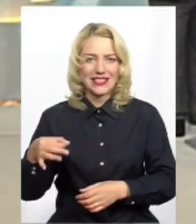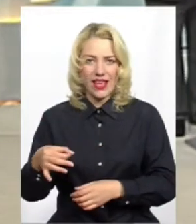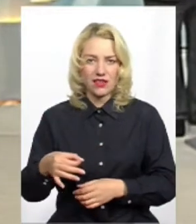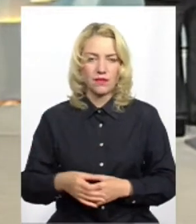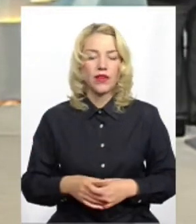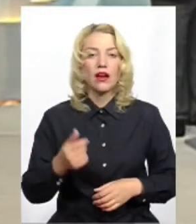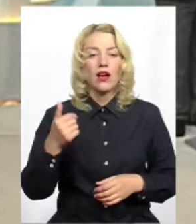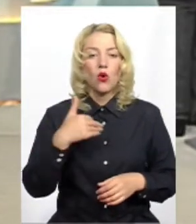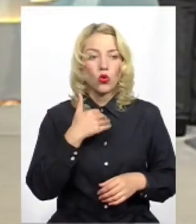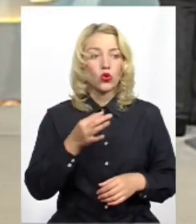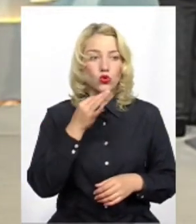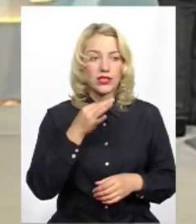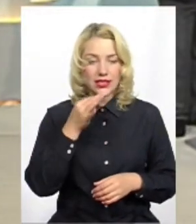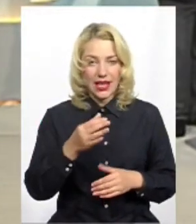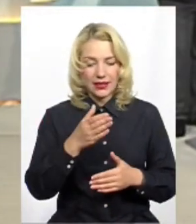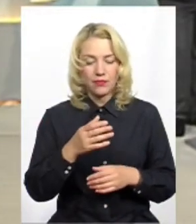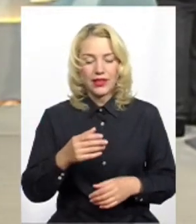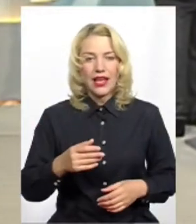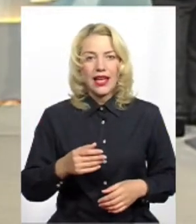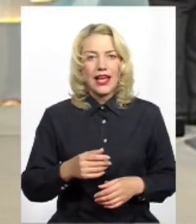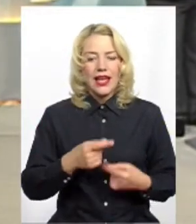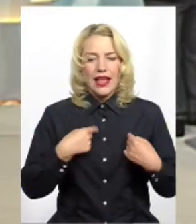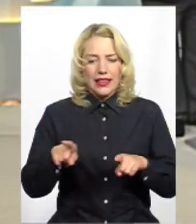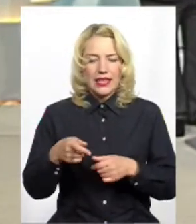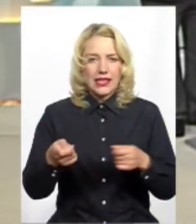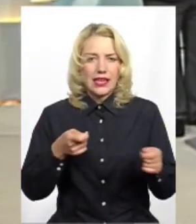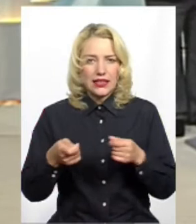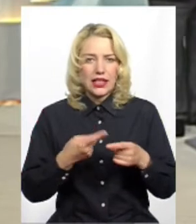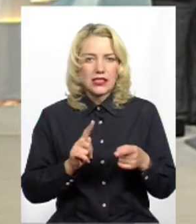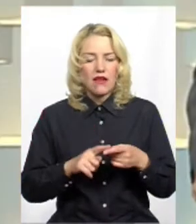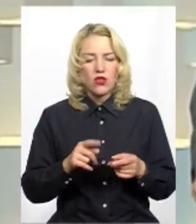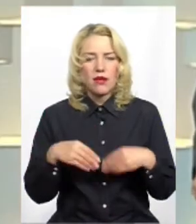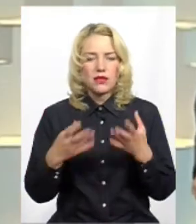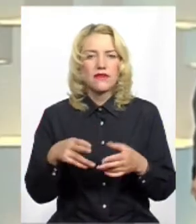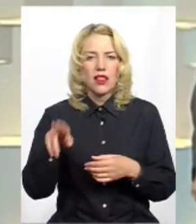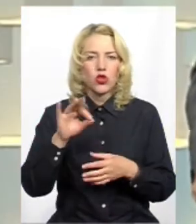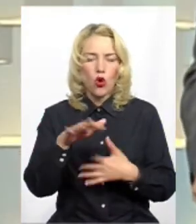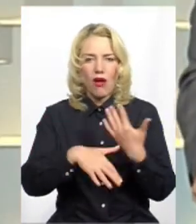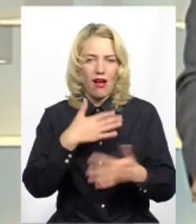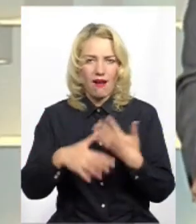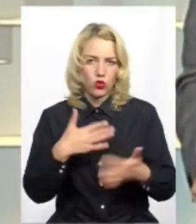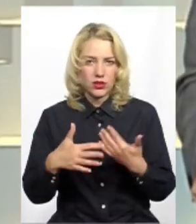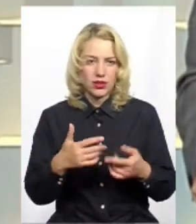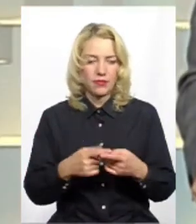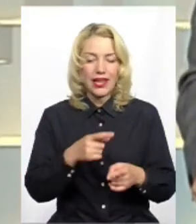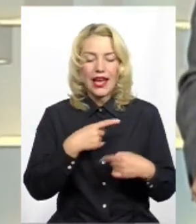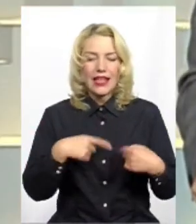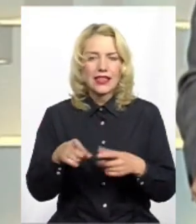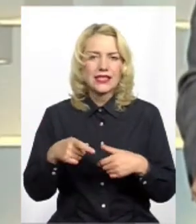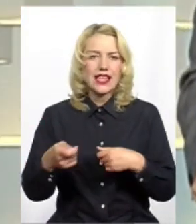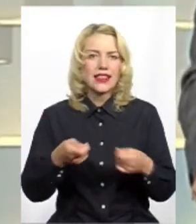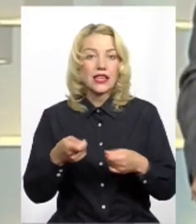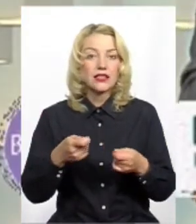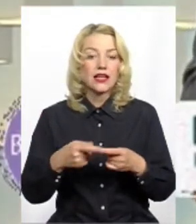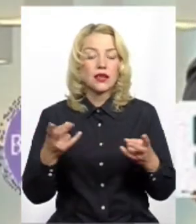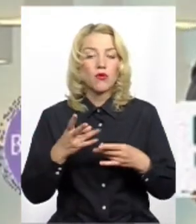Я ще раз хочу сказати, тому що децентралізація, вона привела до хаосу, до підмінь поняттів. Тому що головне в децентралізації повинна бути